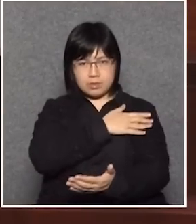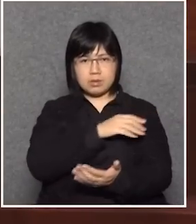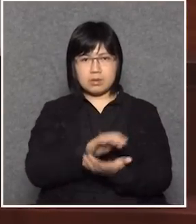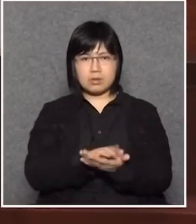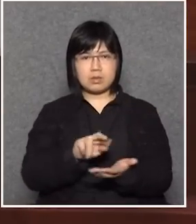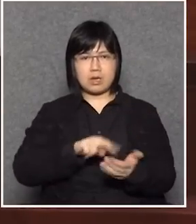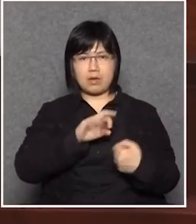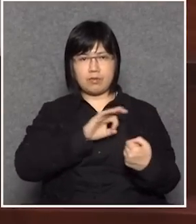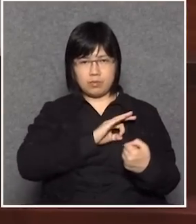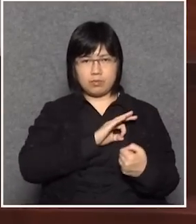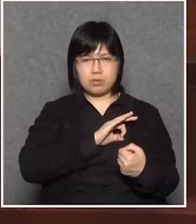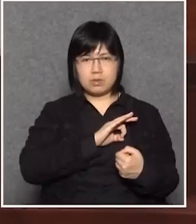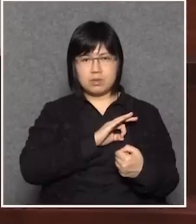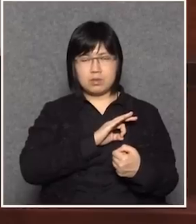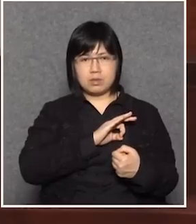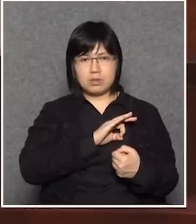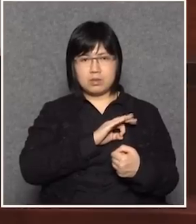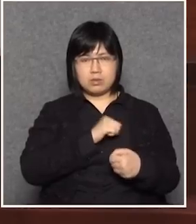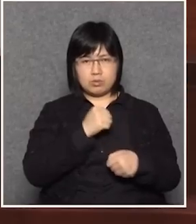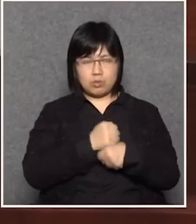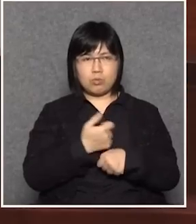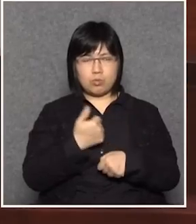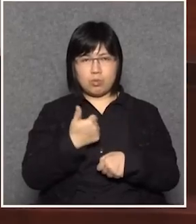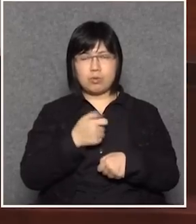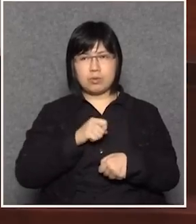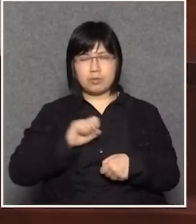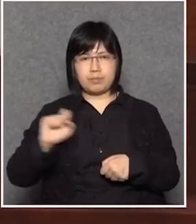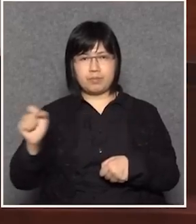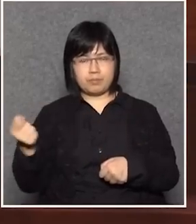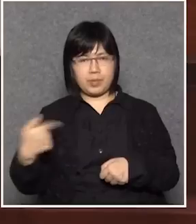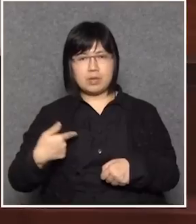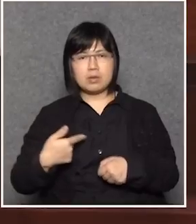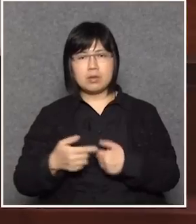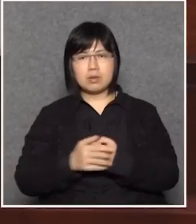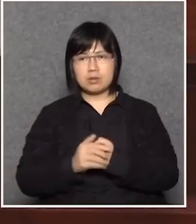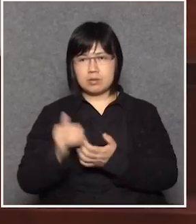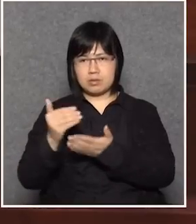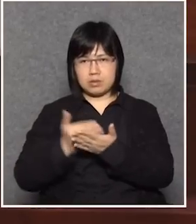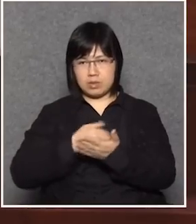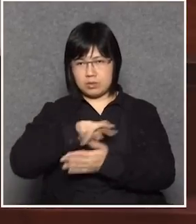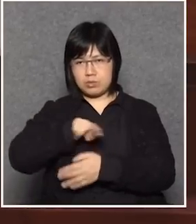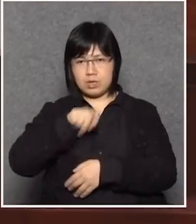法會可以做得更好因為制度上他有個調查權